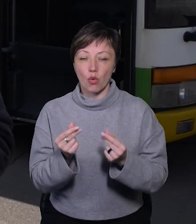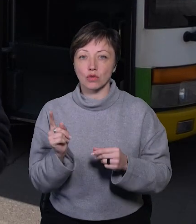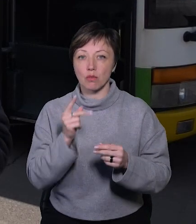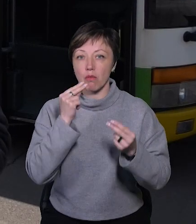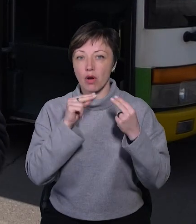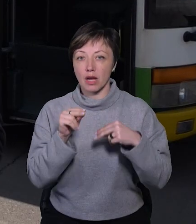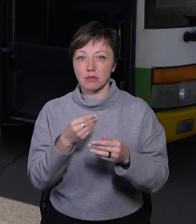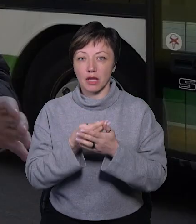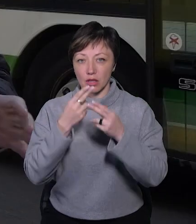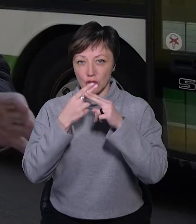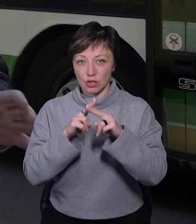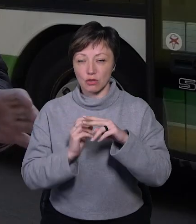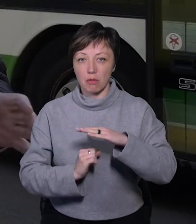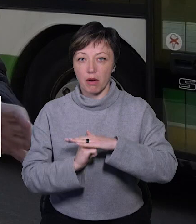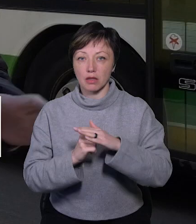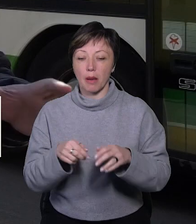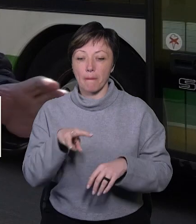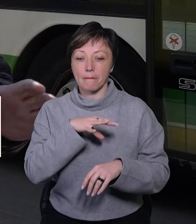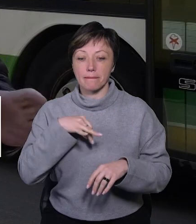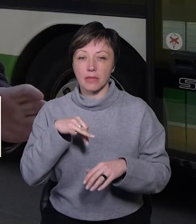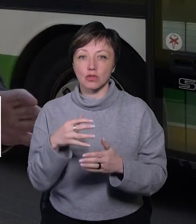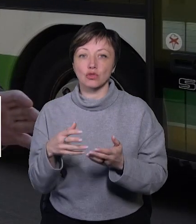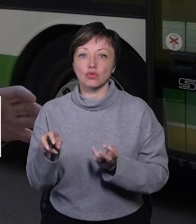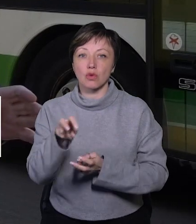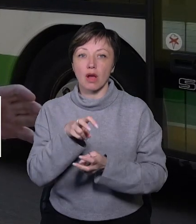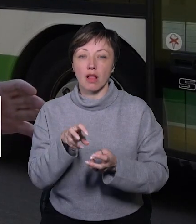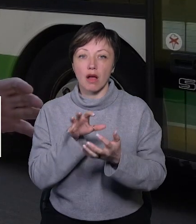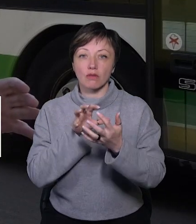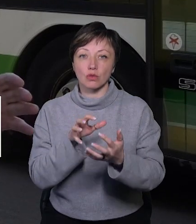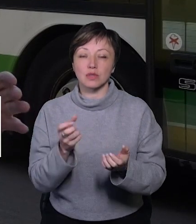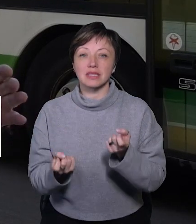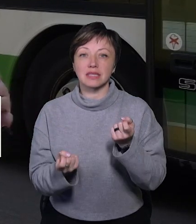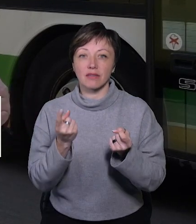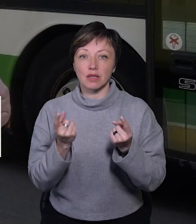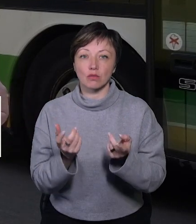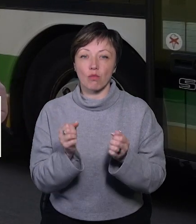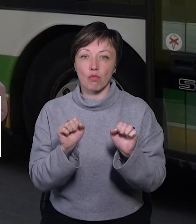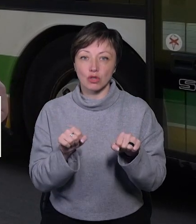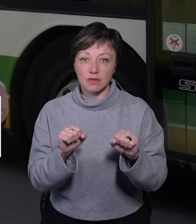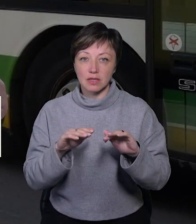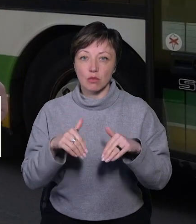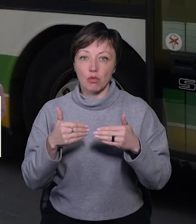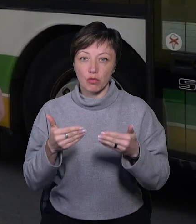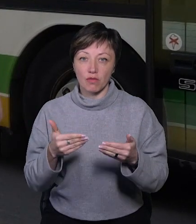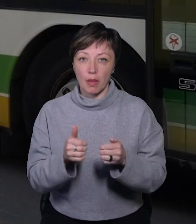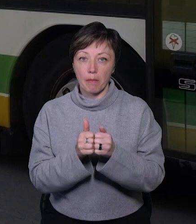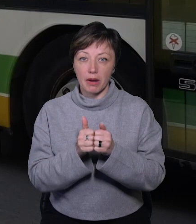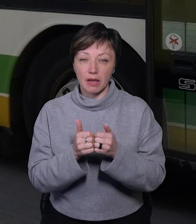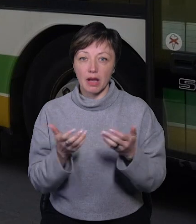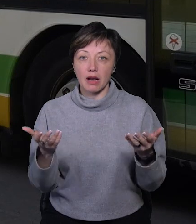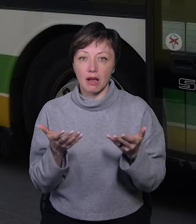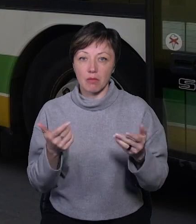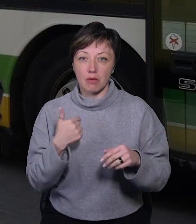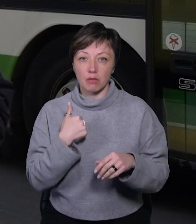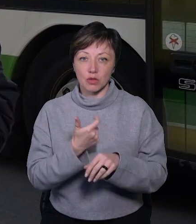покращували дементріальну технічну базу. Ми шукали авто, але з'явилася можливість і запропонували наші партнери, з